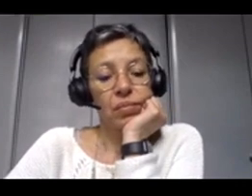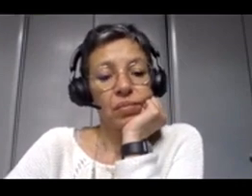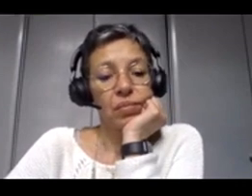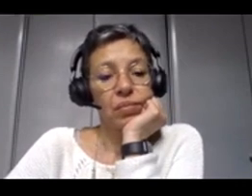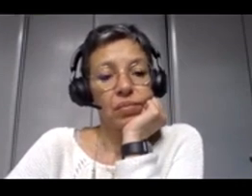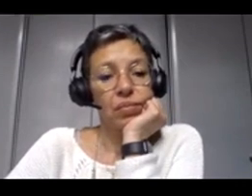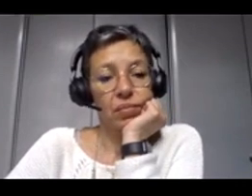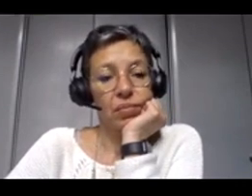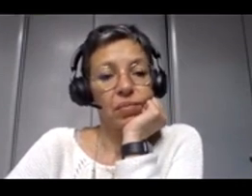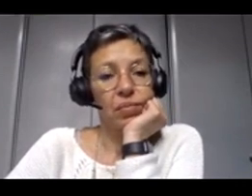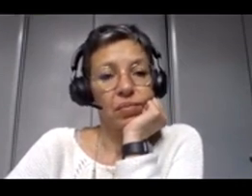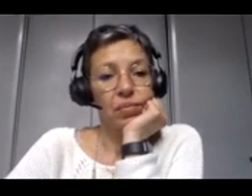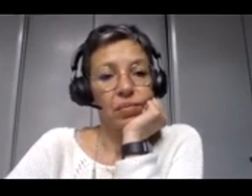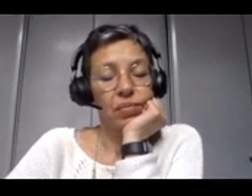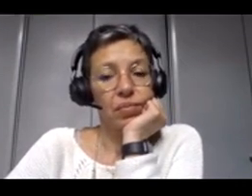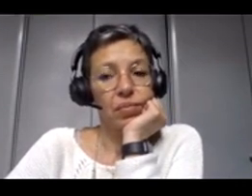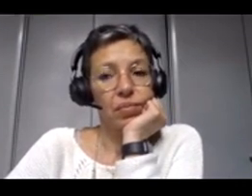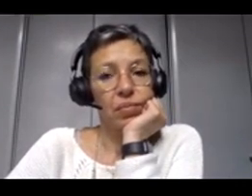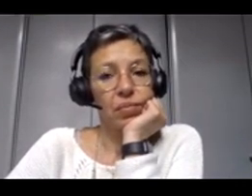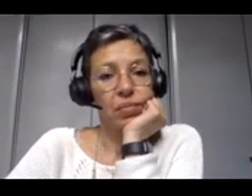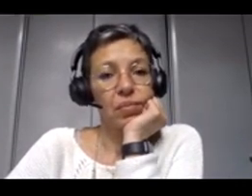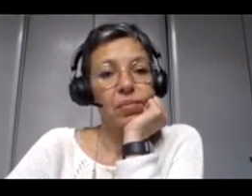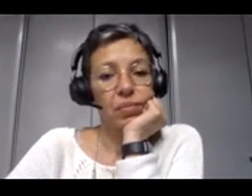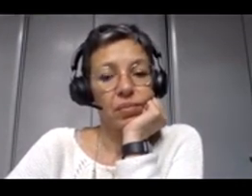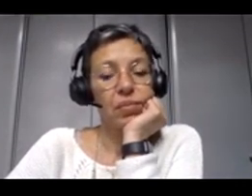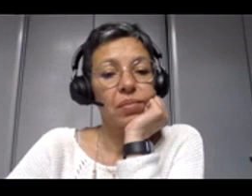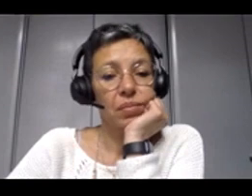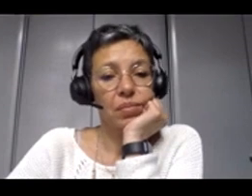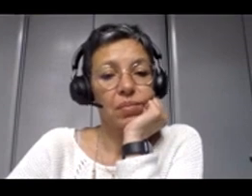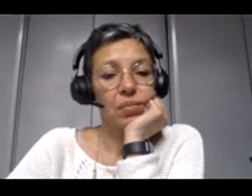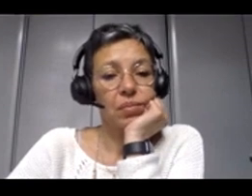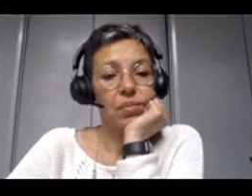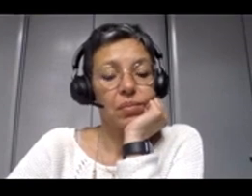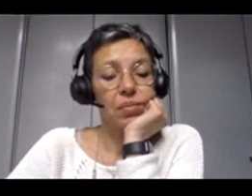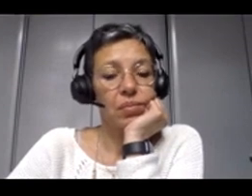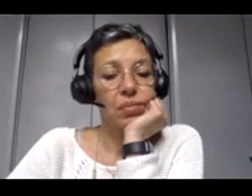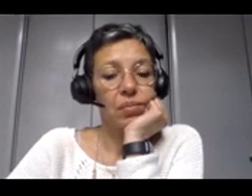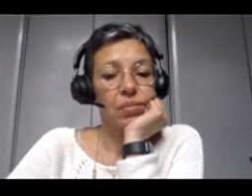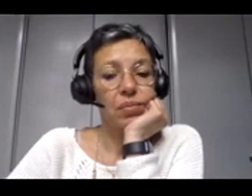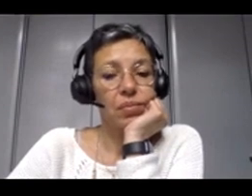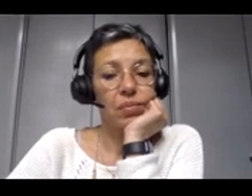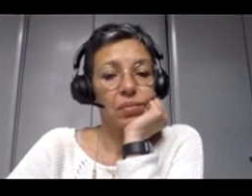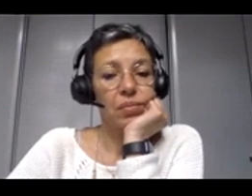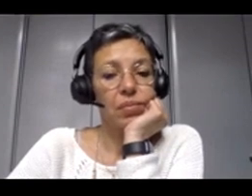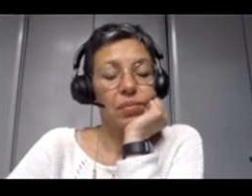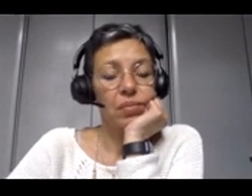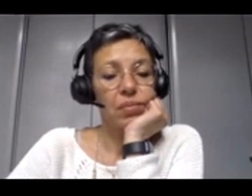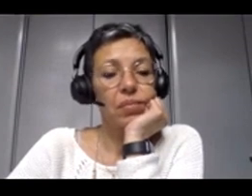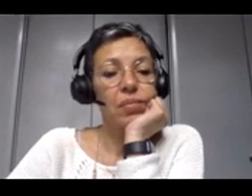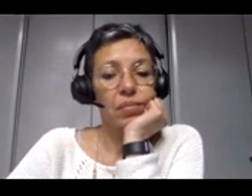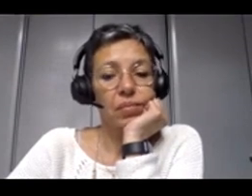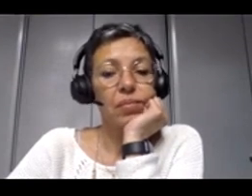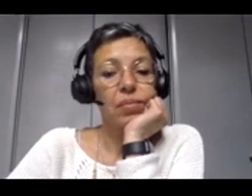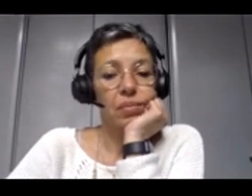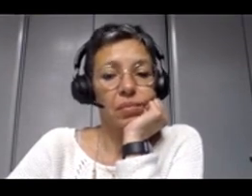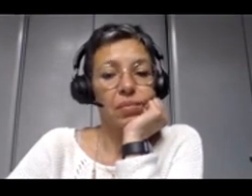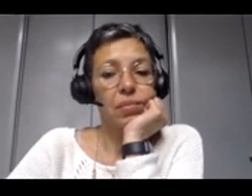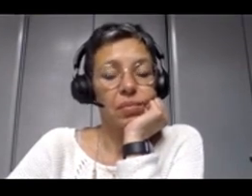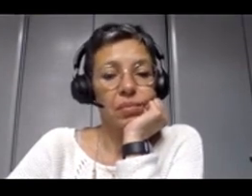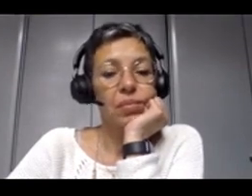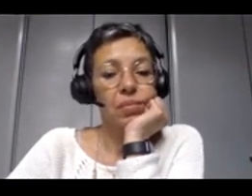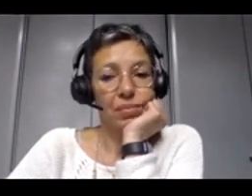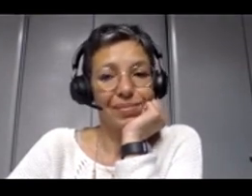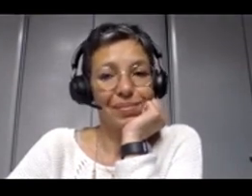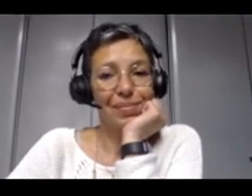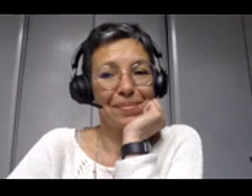publié avec le plan BIM deux éclairages sur nos travaux. Donc, Chiem